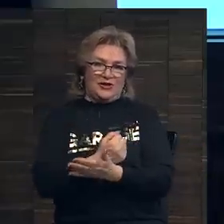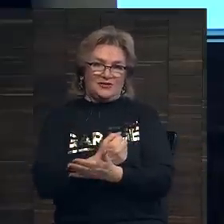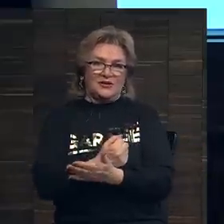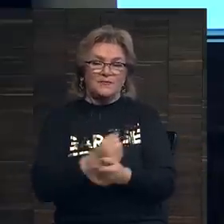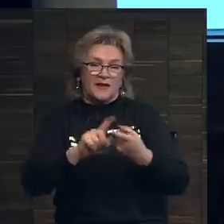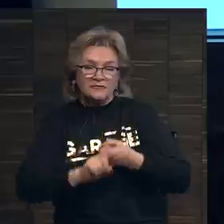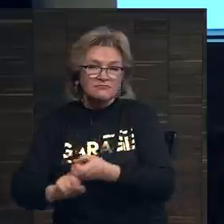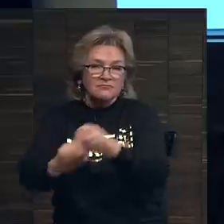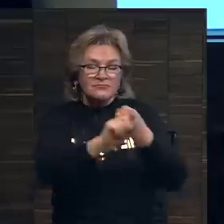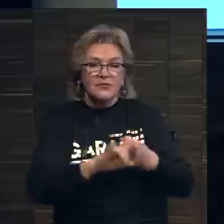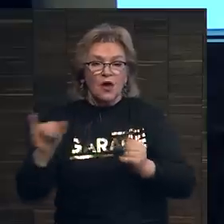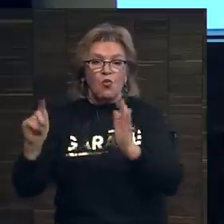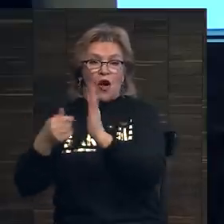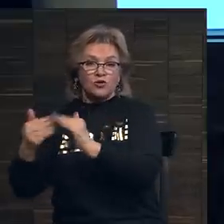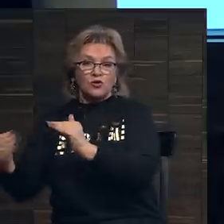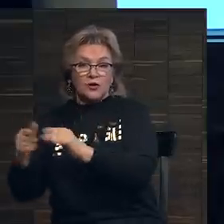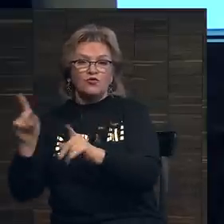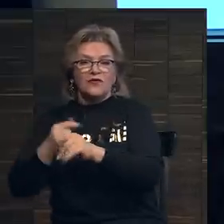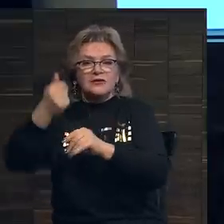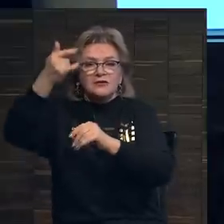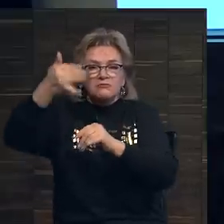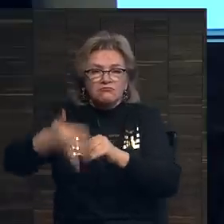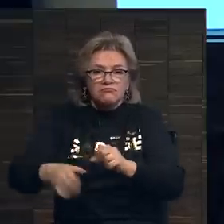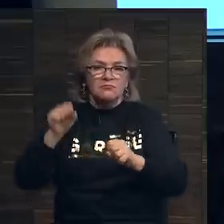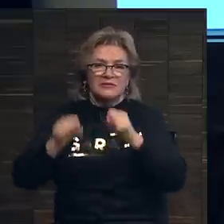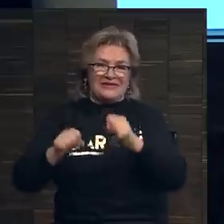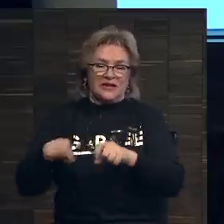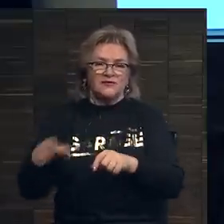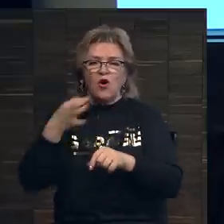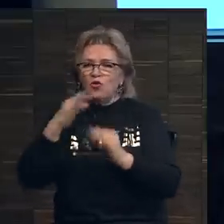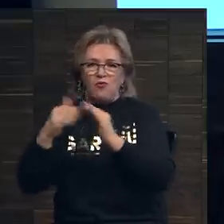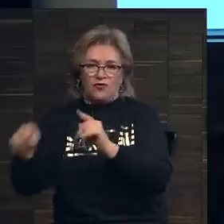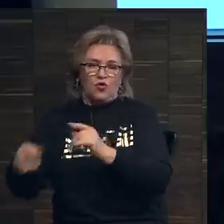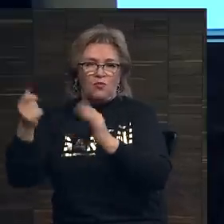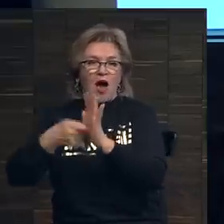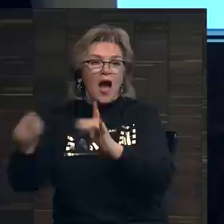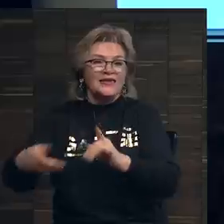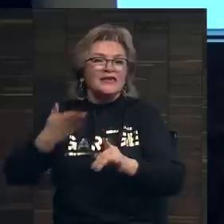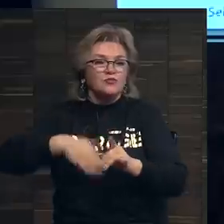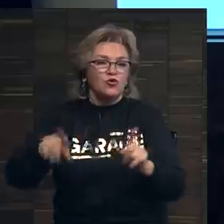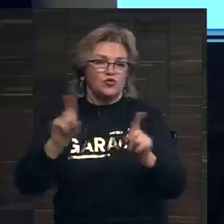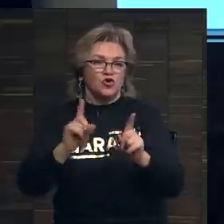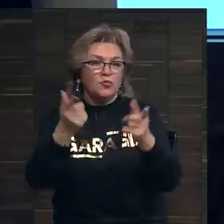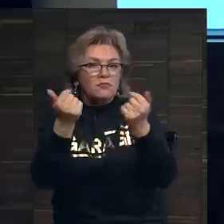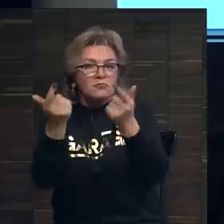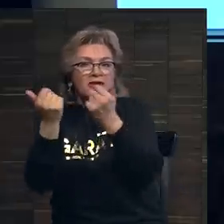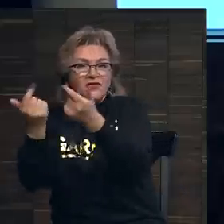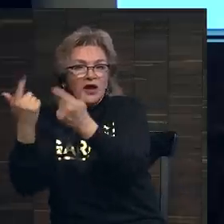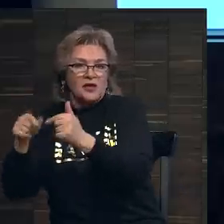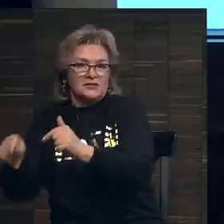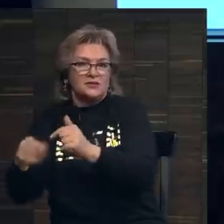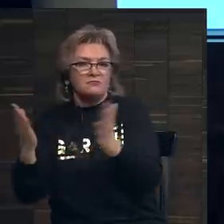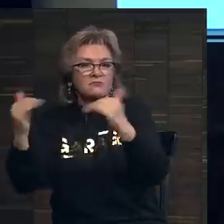у аукционных домов есть такой набор средств у любого аукционного дома, которые они используют для того, чтобы привлекать к себе